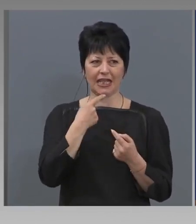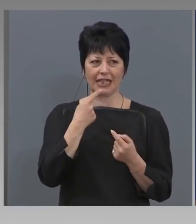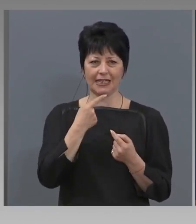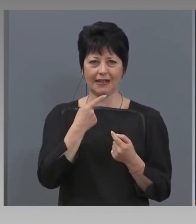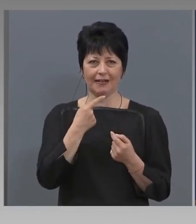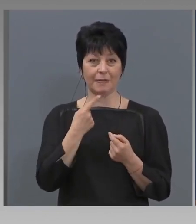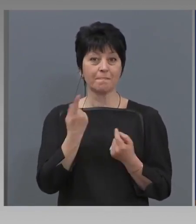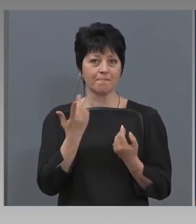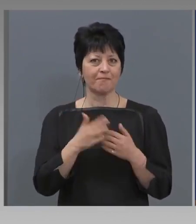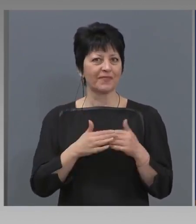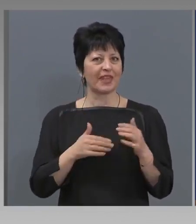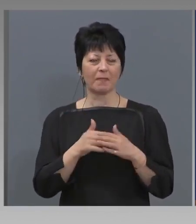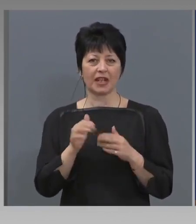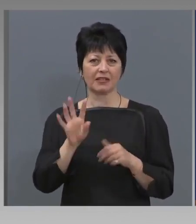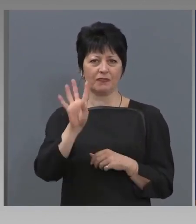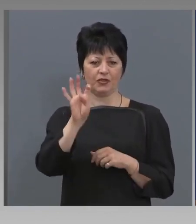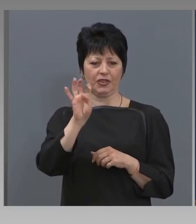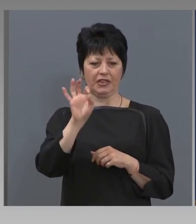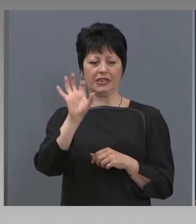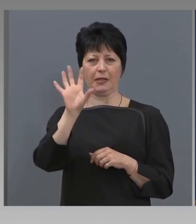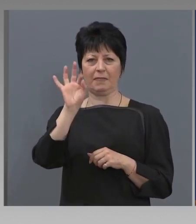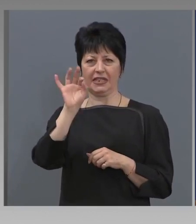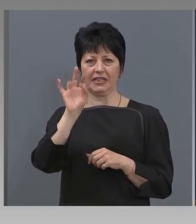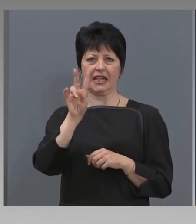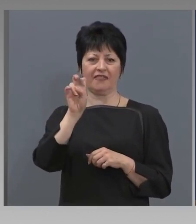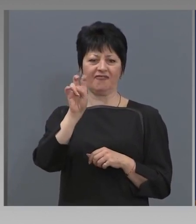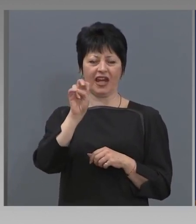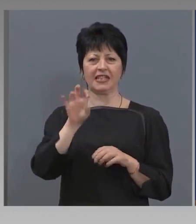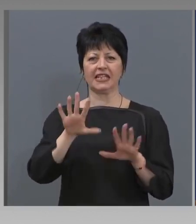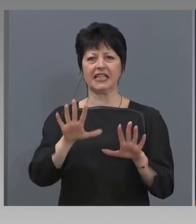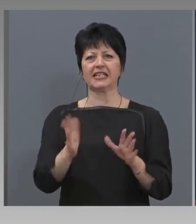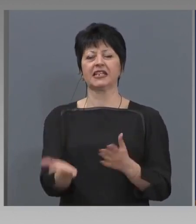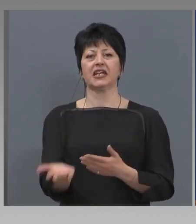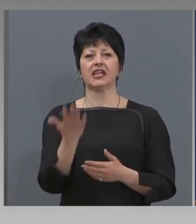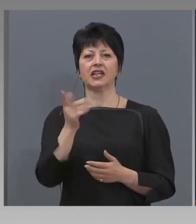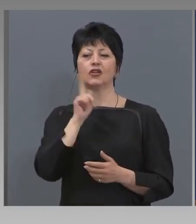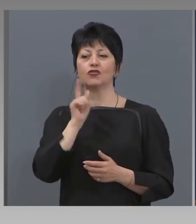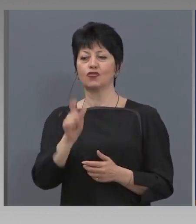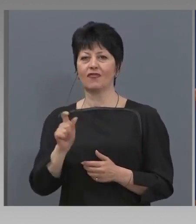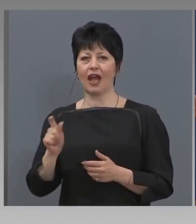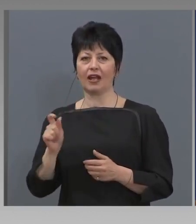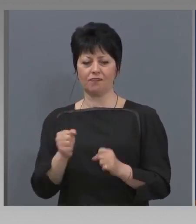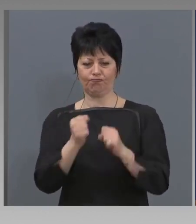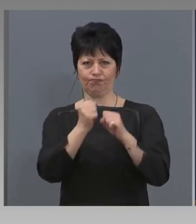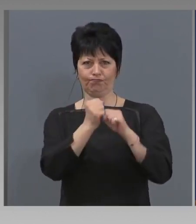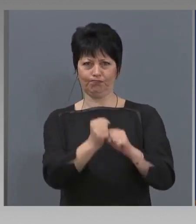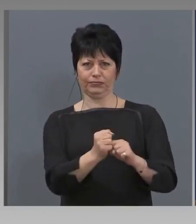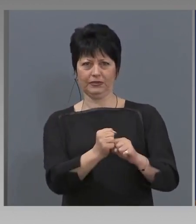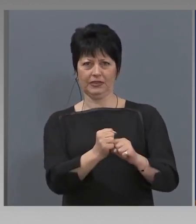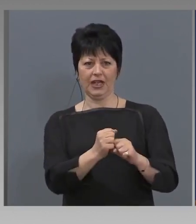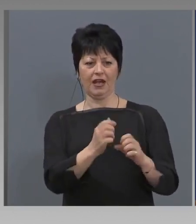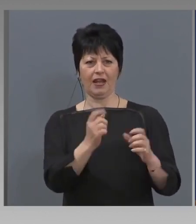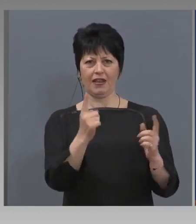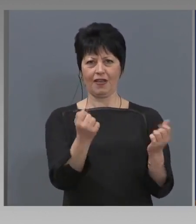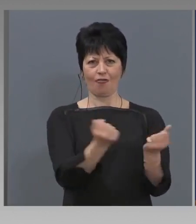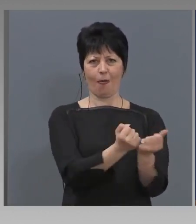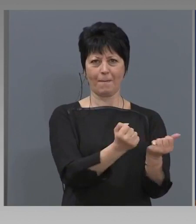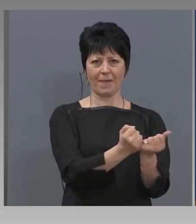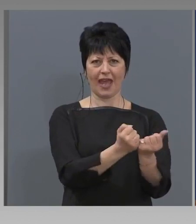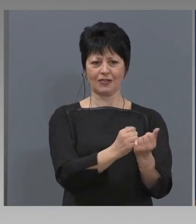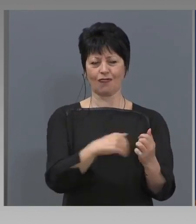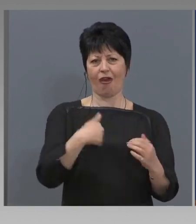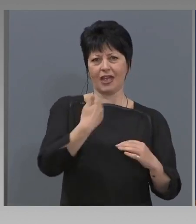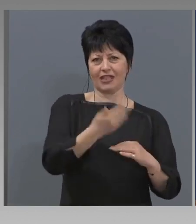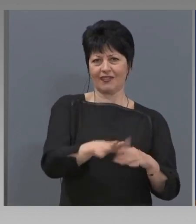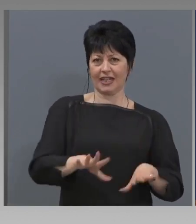И на практика по 40, 50, 20, 10 хиляди души са сложени на едно место извън градовете и сега това ни е проблем